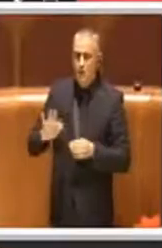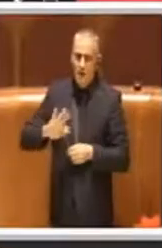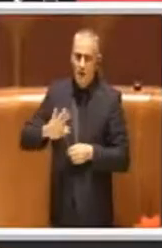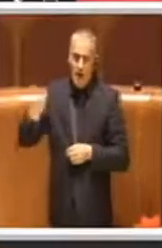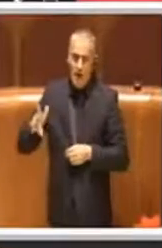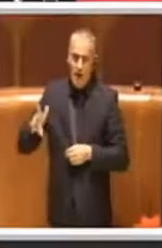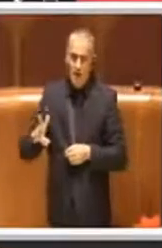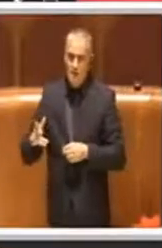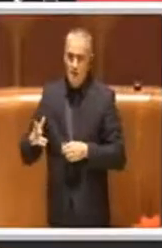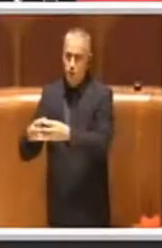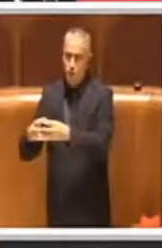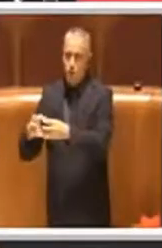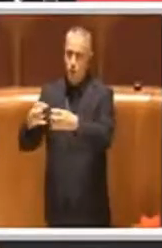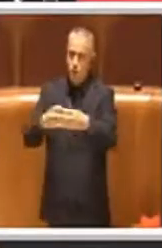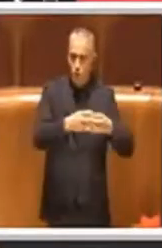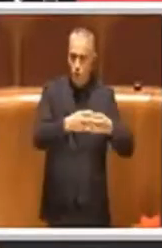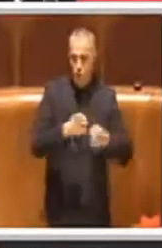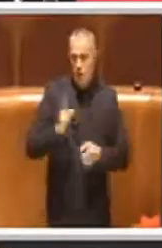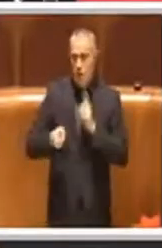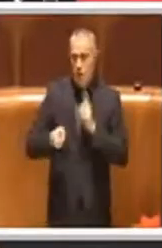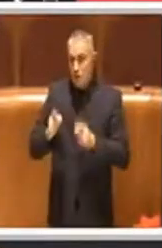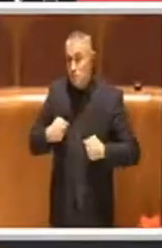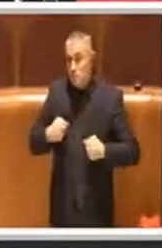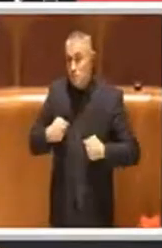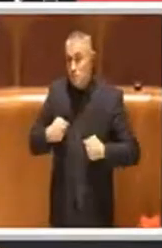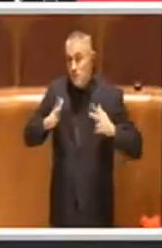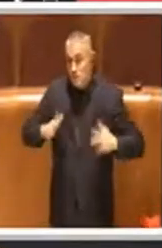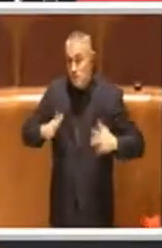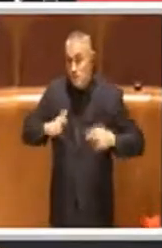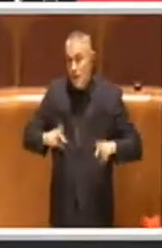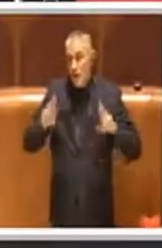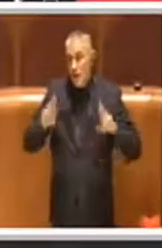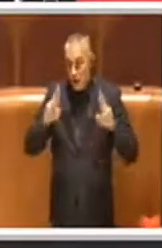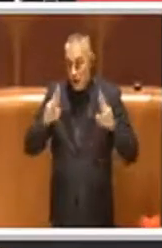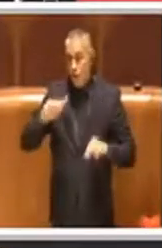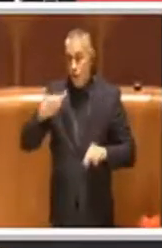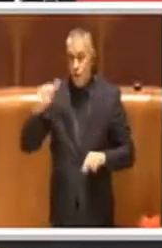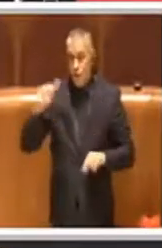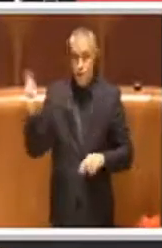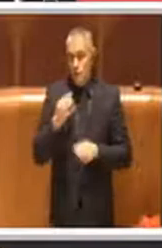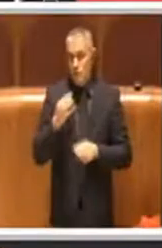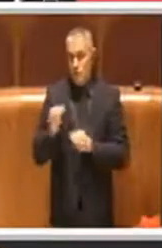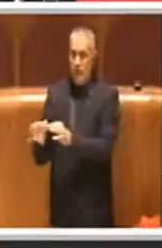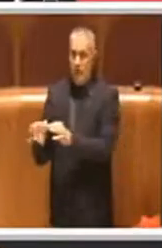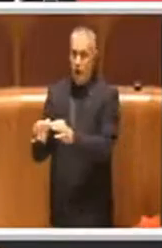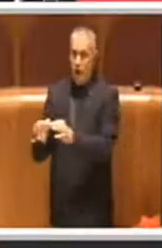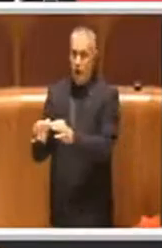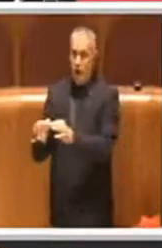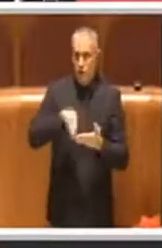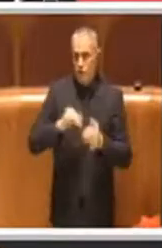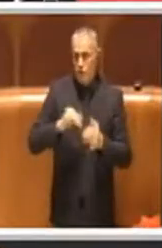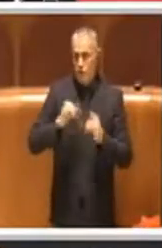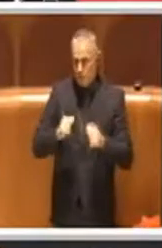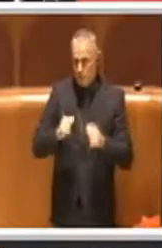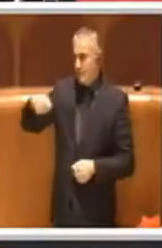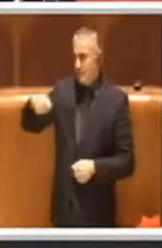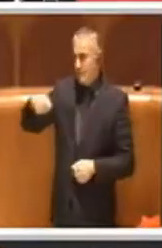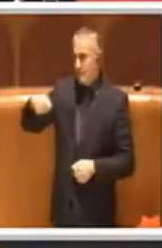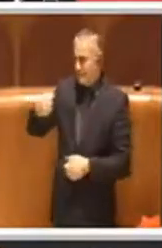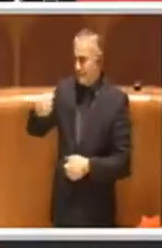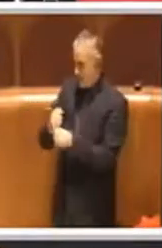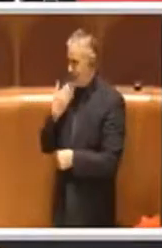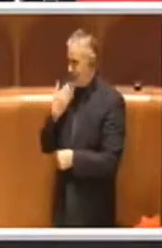altre forze politiche quindi mi auguro che si possa arrivare a un voto unanime di questo atto grazie presidente